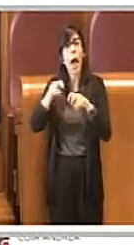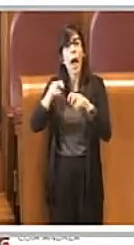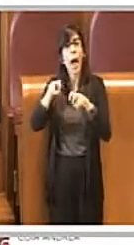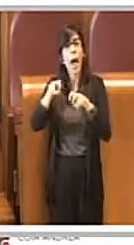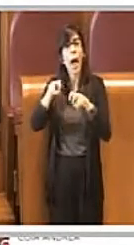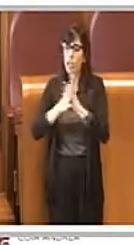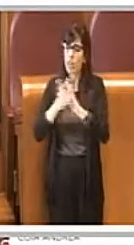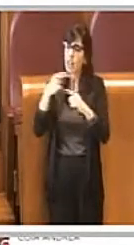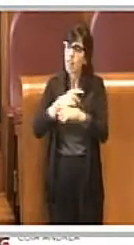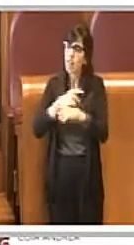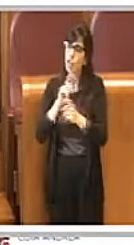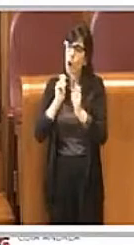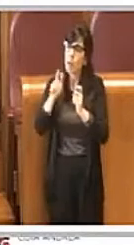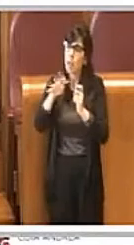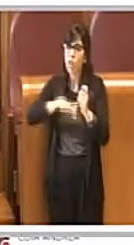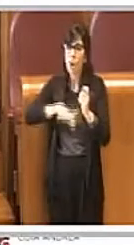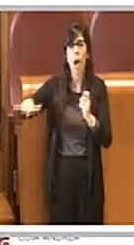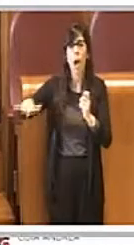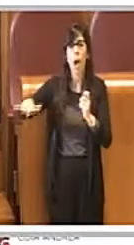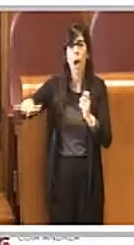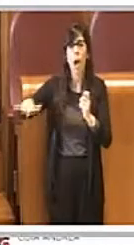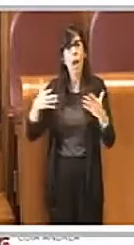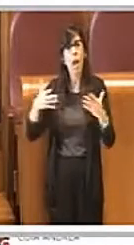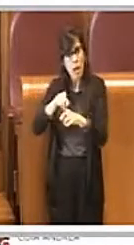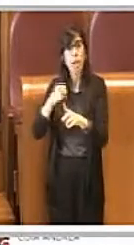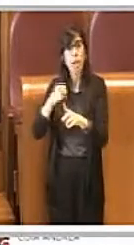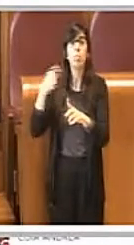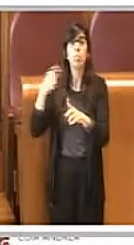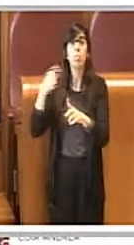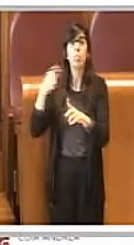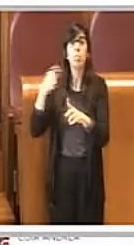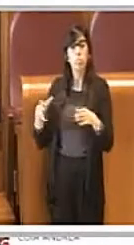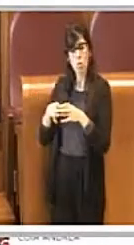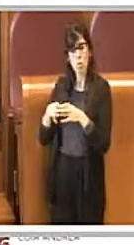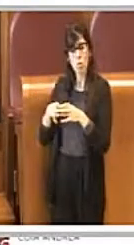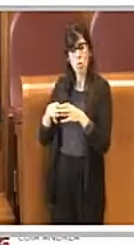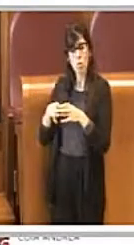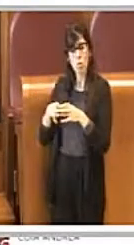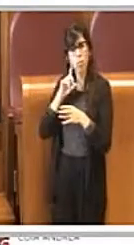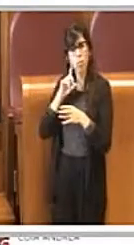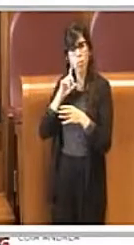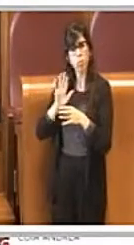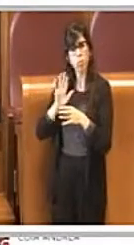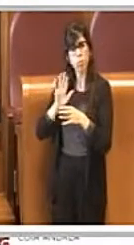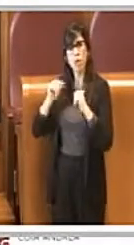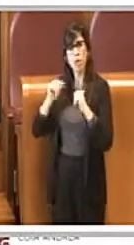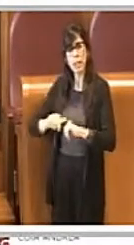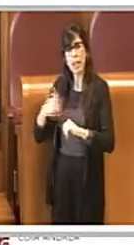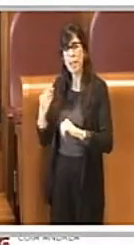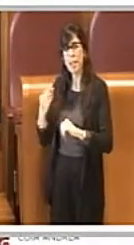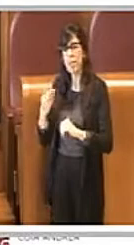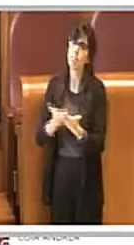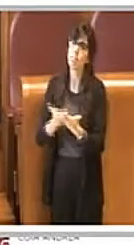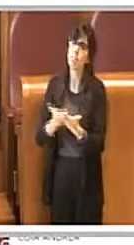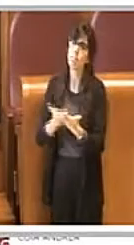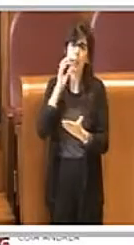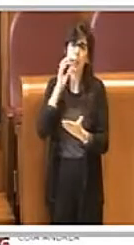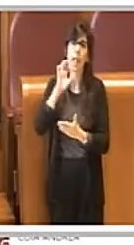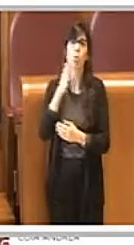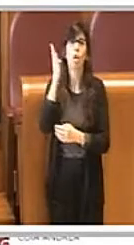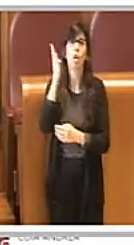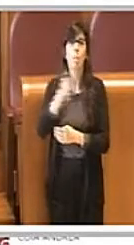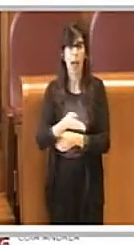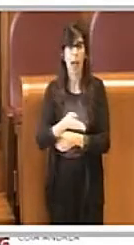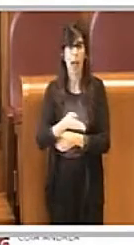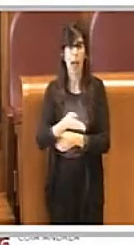portato sempre questo gruppo di cittadini alla presentazione di una denuncia penale. Una